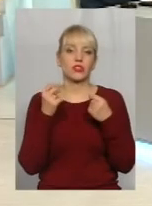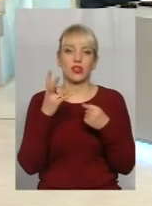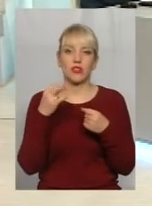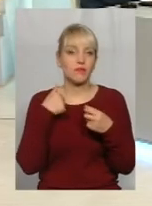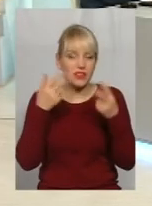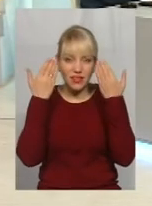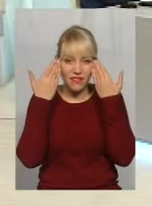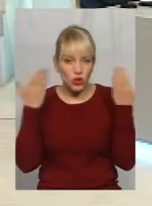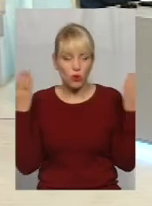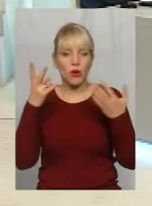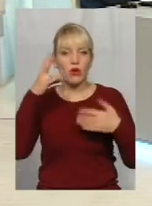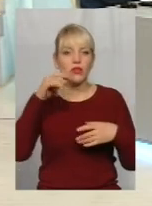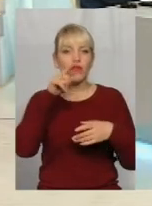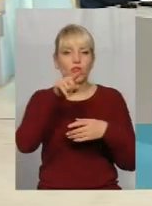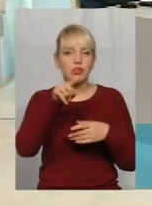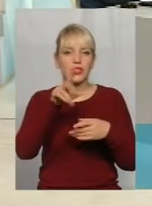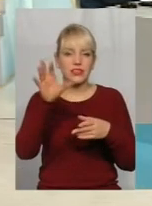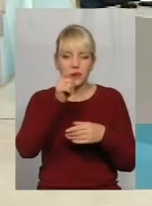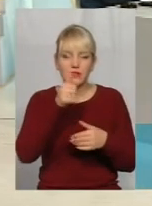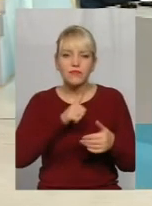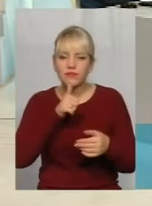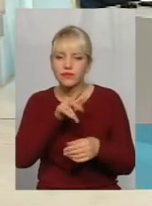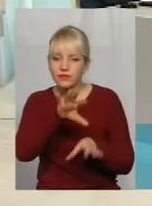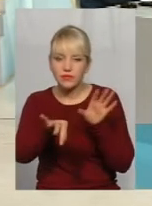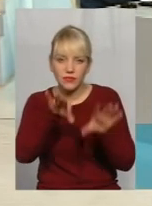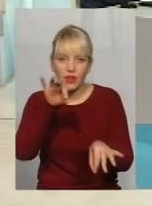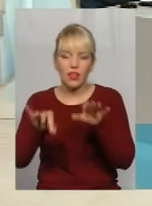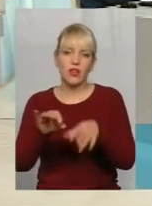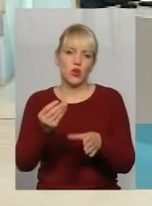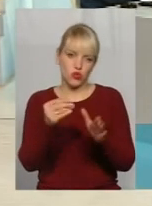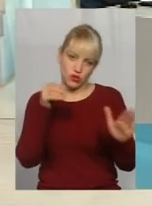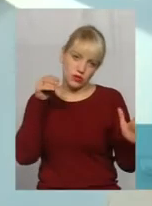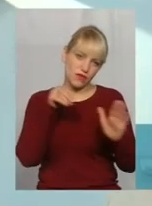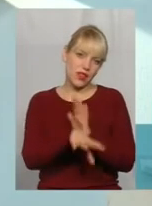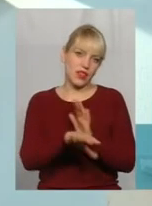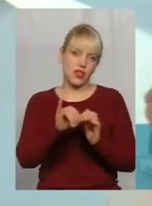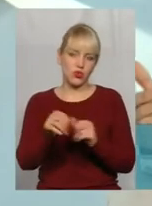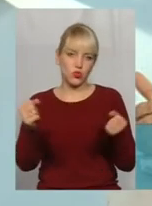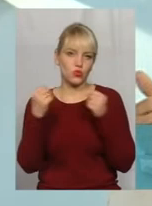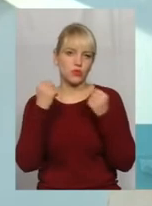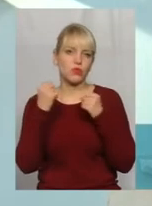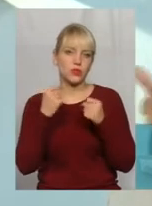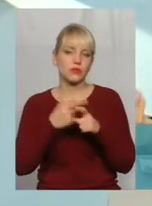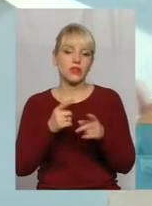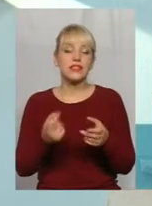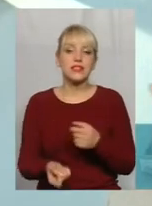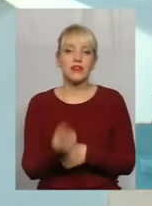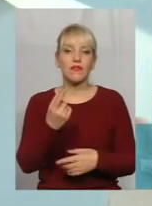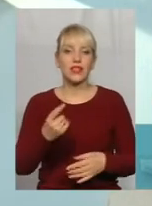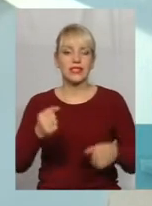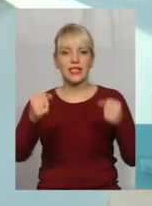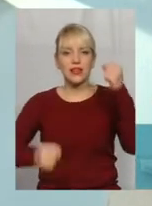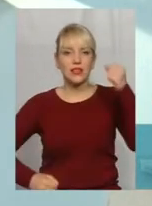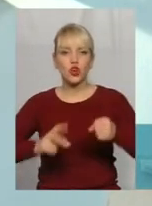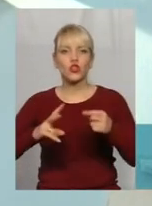і це їм вдалося. І вклали великі кошти в тих спортсменів. Вони з'явилися, лижники, які навіть вигравали в